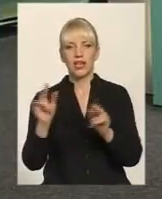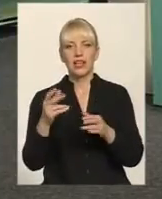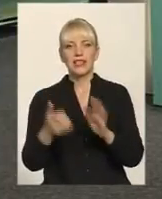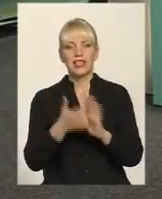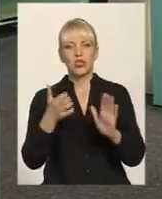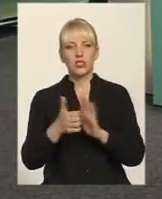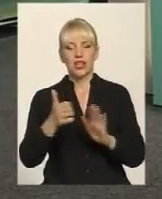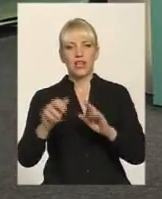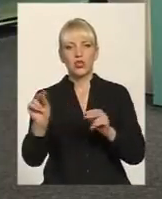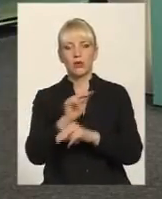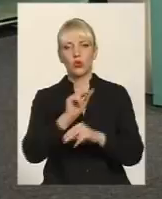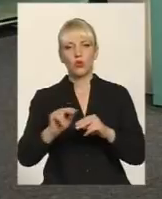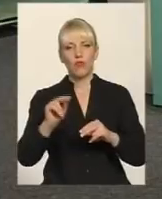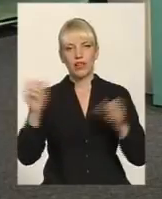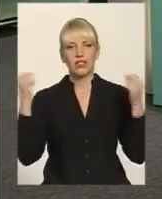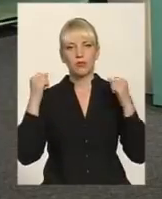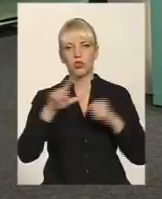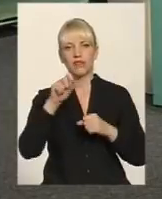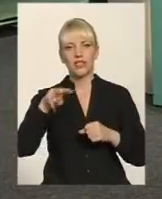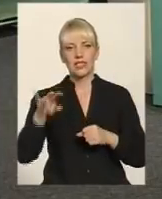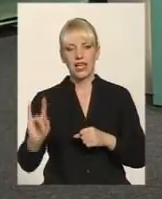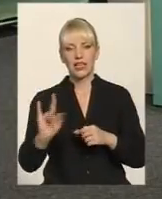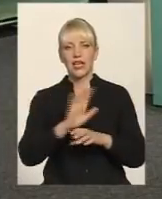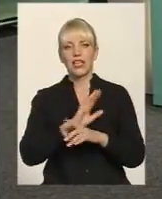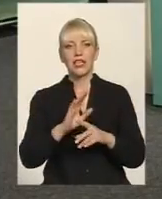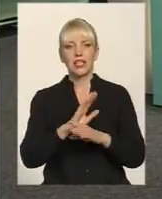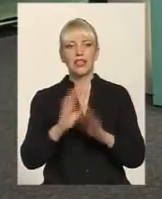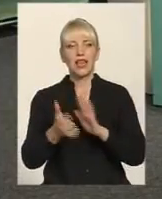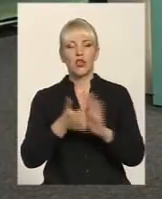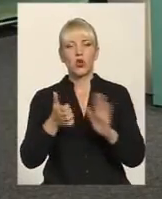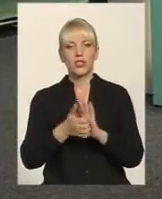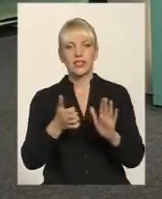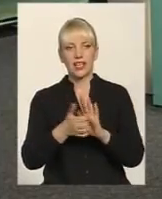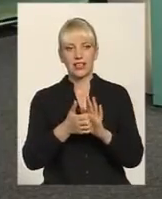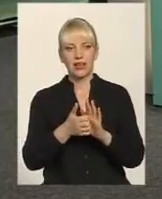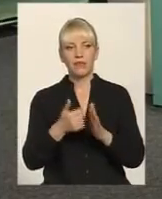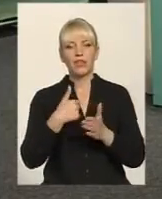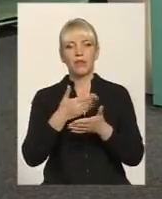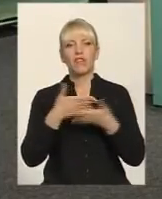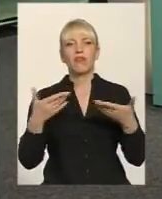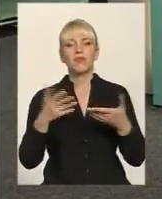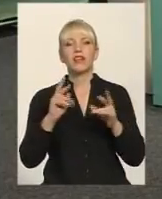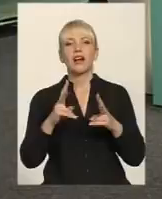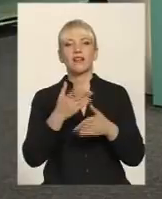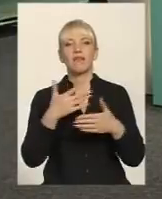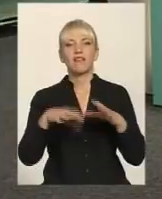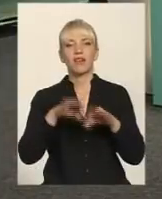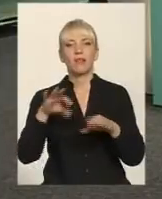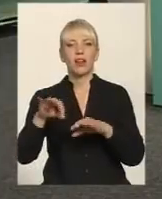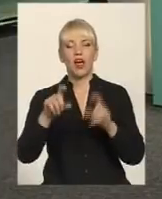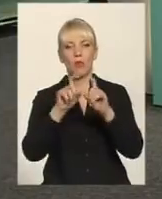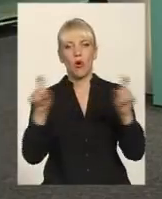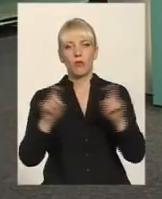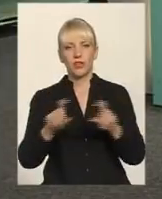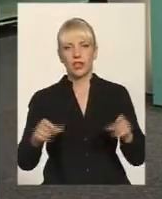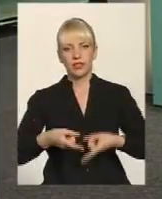спортивні зали будувати. Недостатньо точечно, цільово. І насправді, як вибирається, питання ж було, як ми вибираємо об'єкти. Знаєте, насправді, в